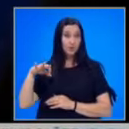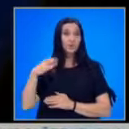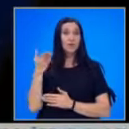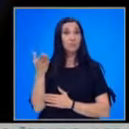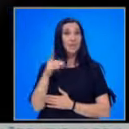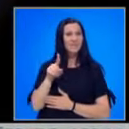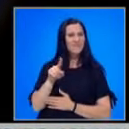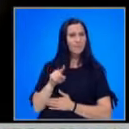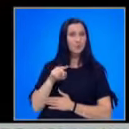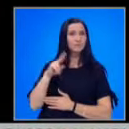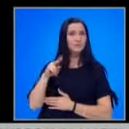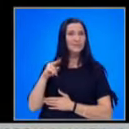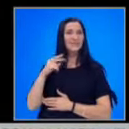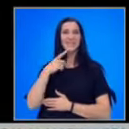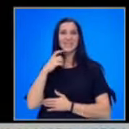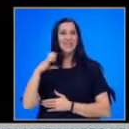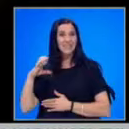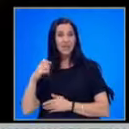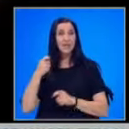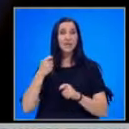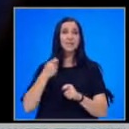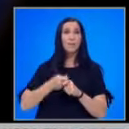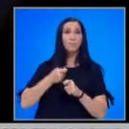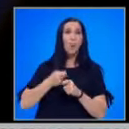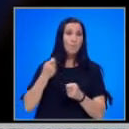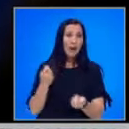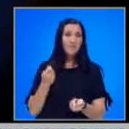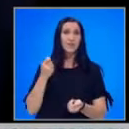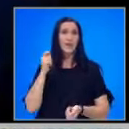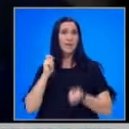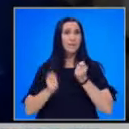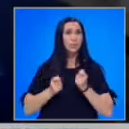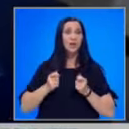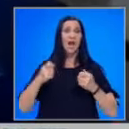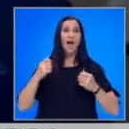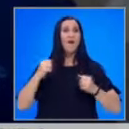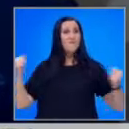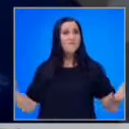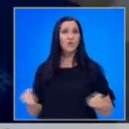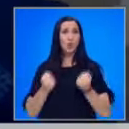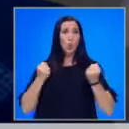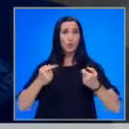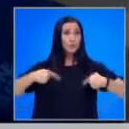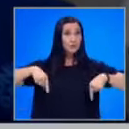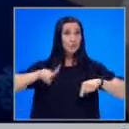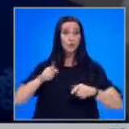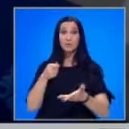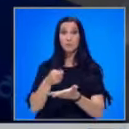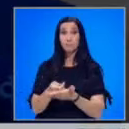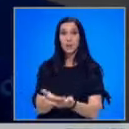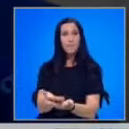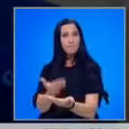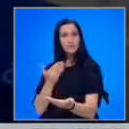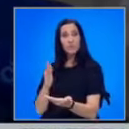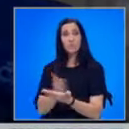тези въпросните ДЗС-та за поправене или реконструиране на физкултурни салони, които са изплатени авансово